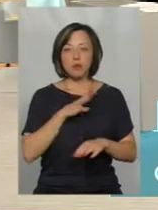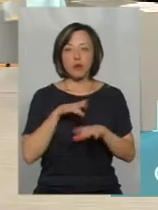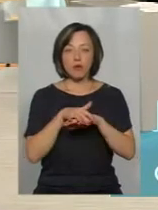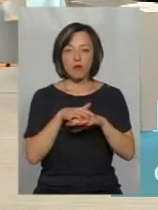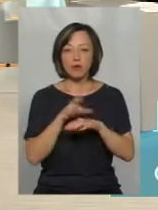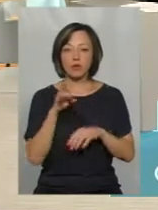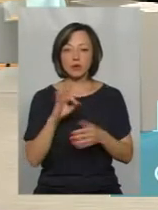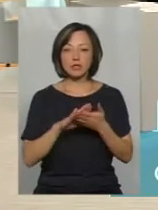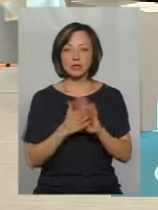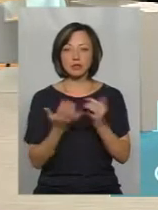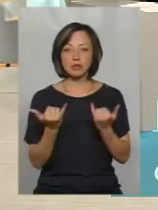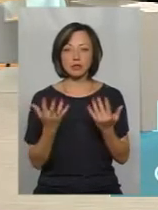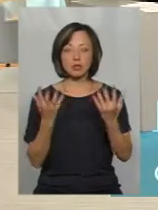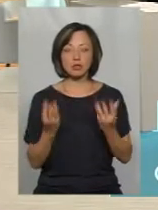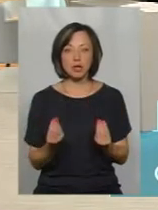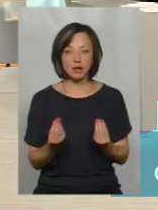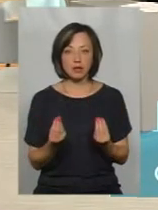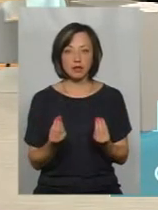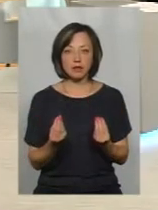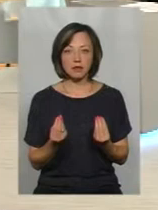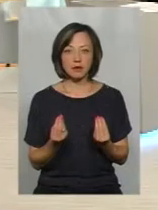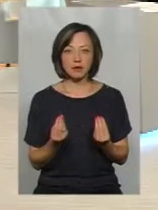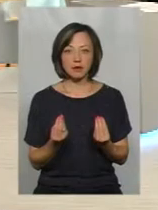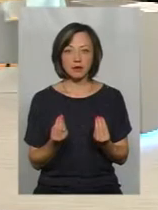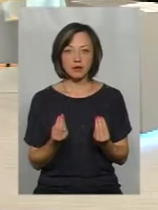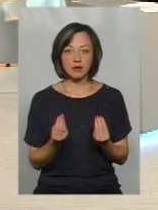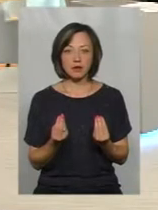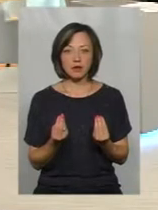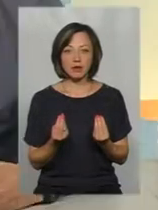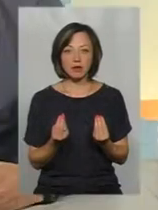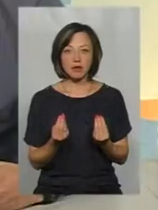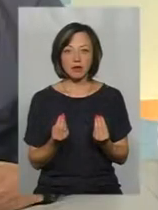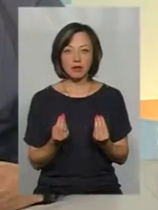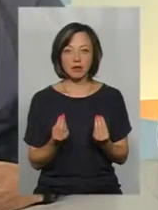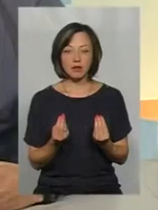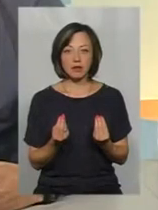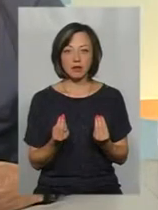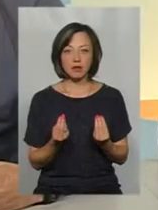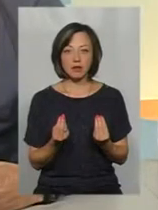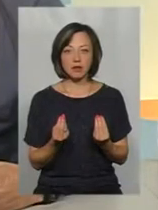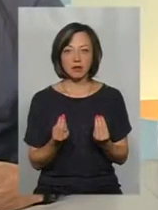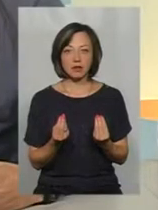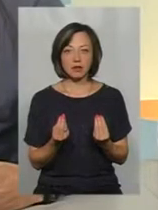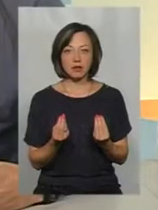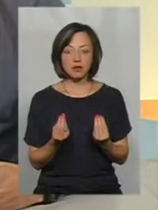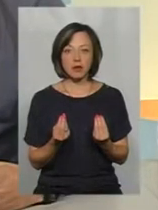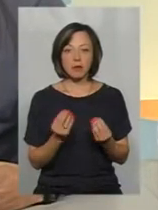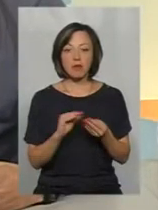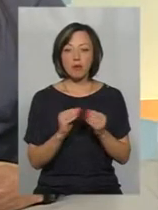але станом на сьогоднішній день, скажу так, тобто проблем з об'ємами палива